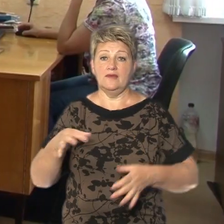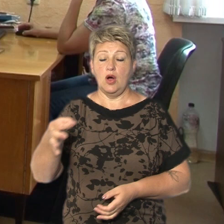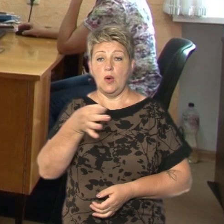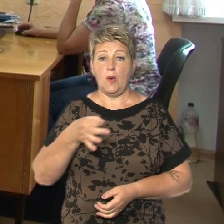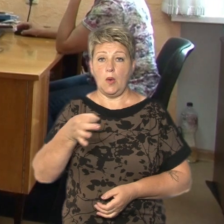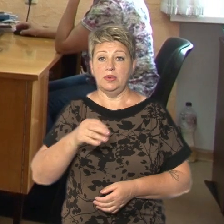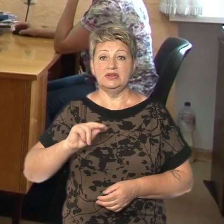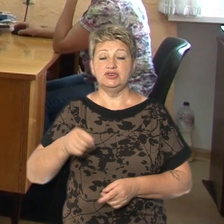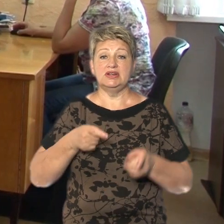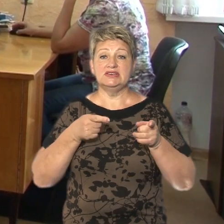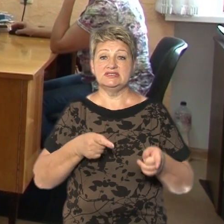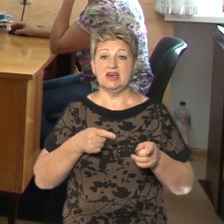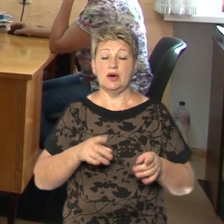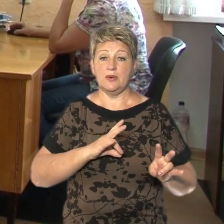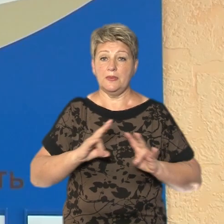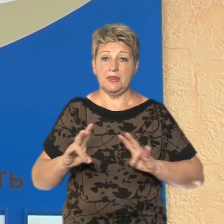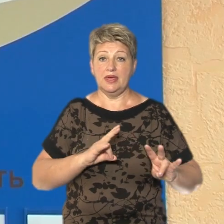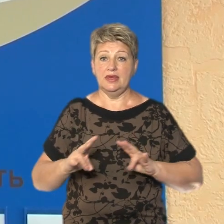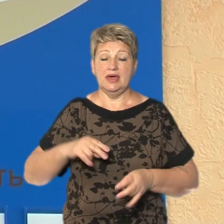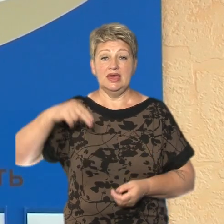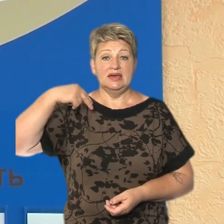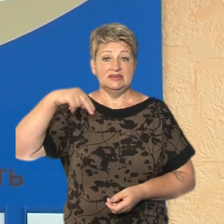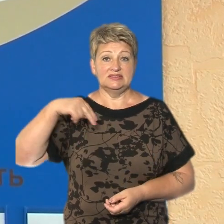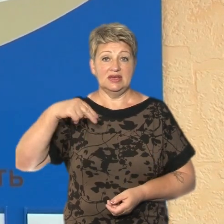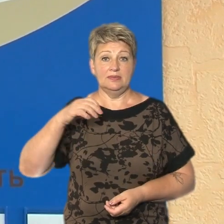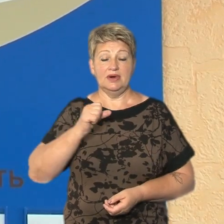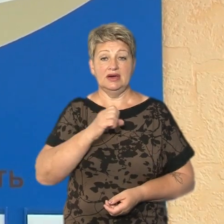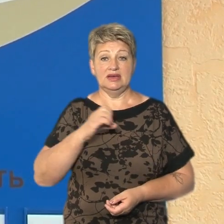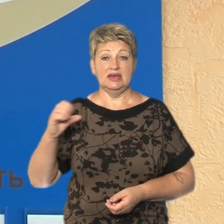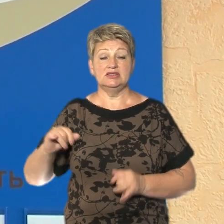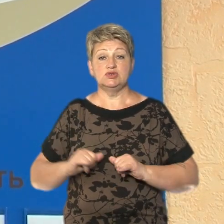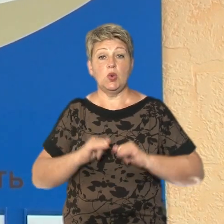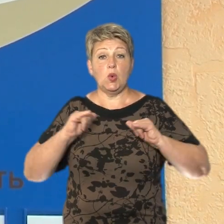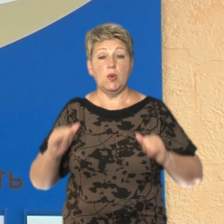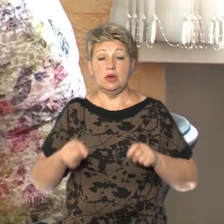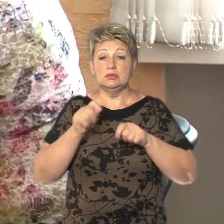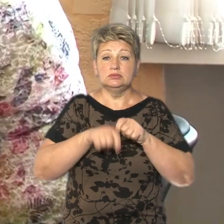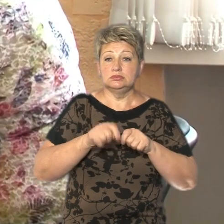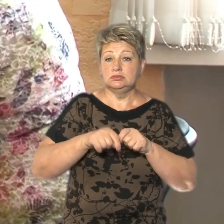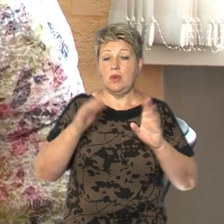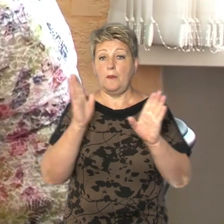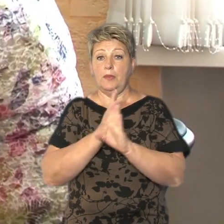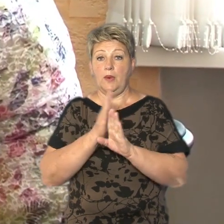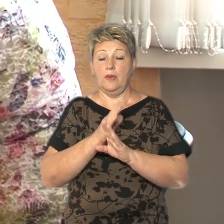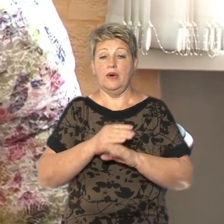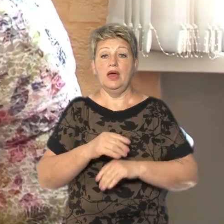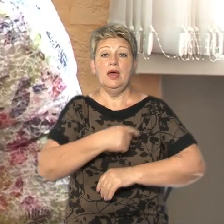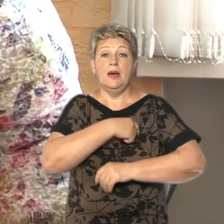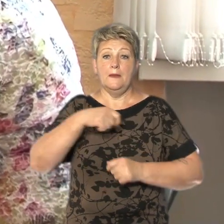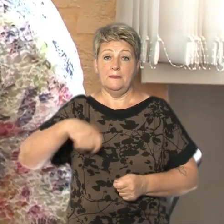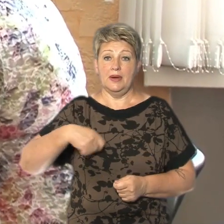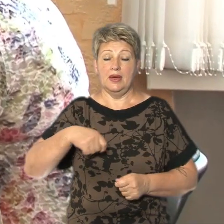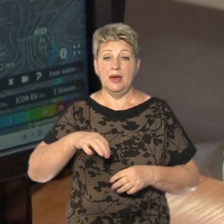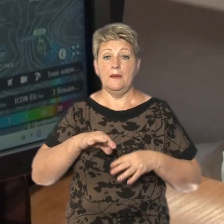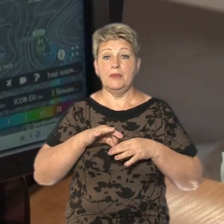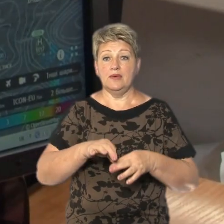центру через загрозу теракту на Запорізькій АЕС з боку російських військових збільшили частоту досліджень повітря. Вимірювання здійснюють на восьми